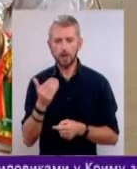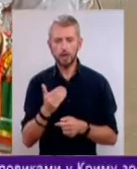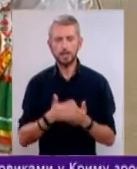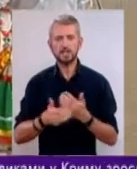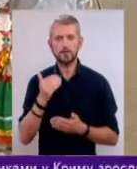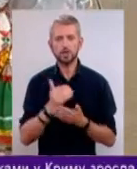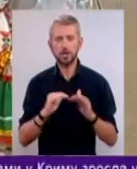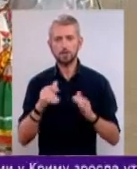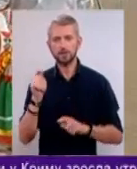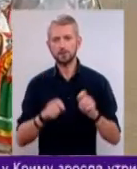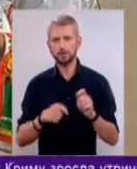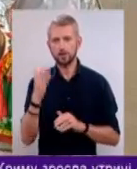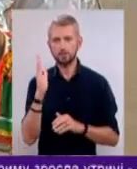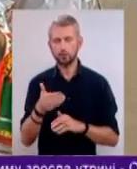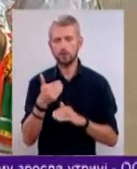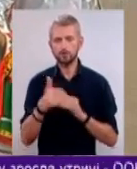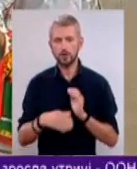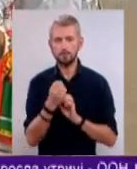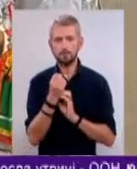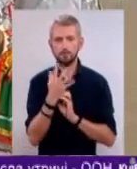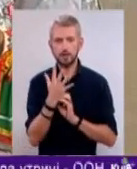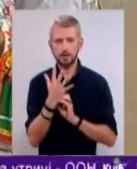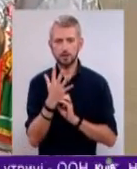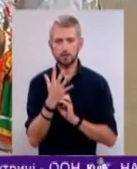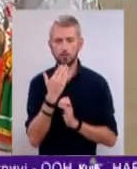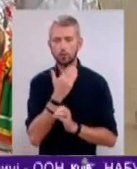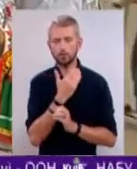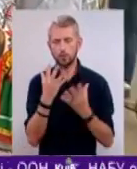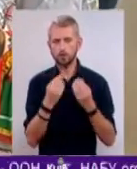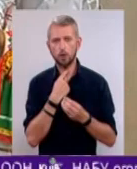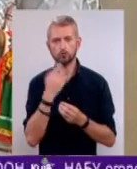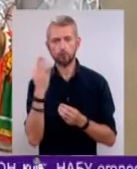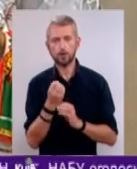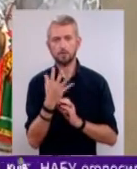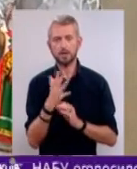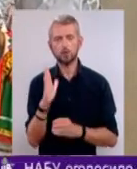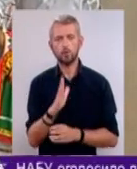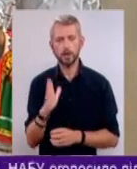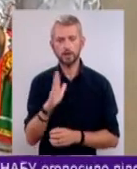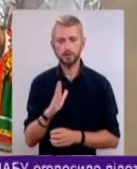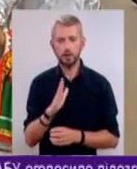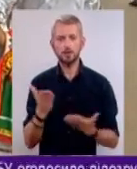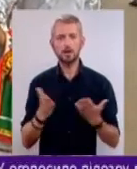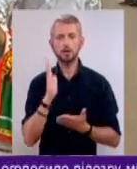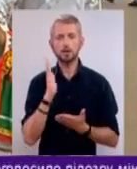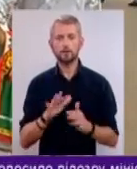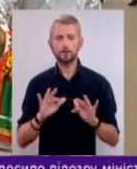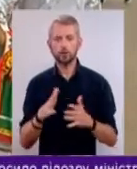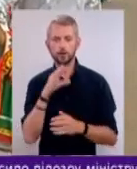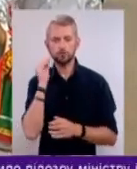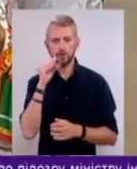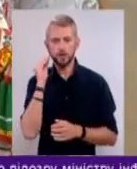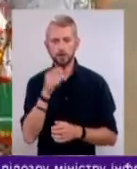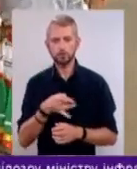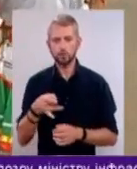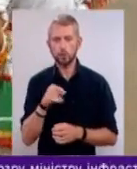-фестиваль буде вже останнього дня голосування, 15 вересня, який відводиться у Шевченківському